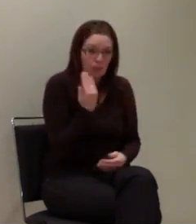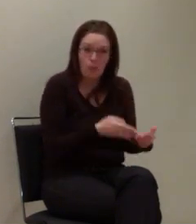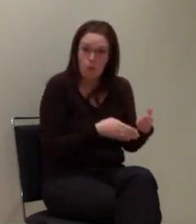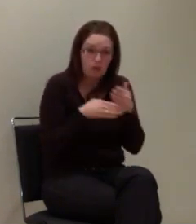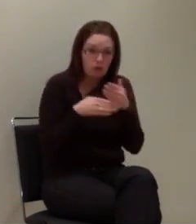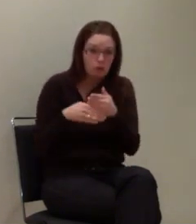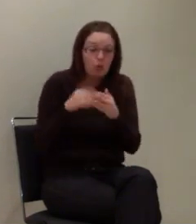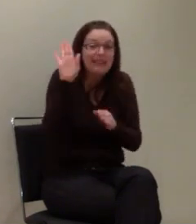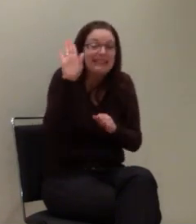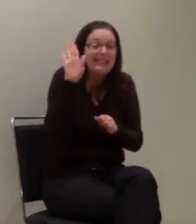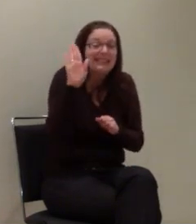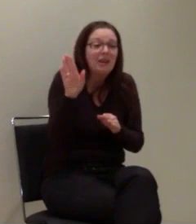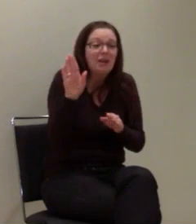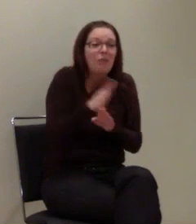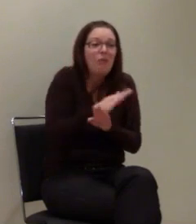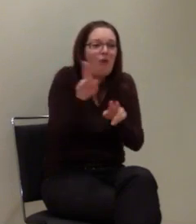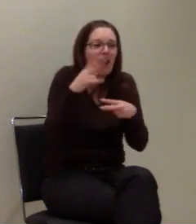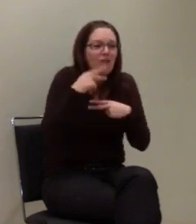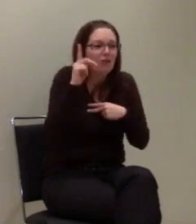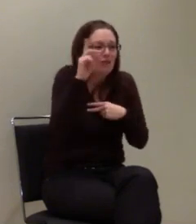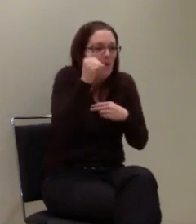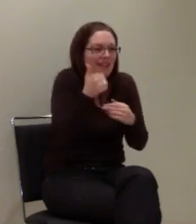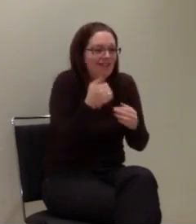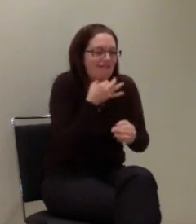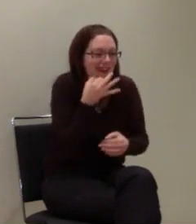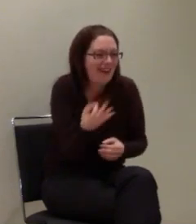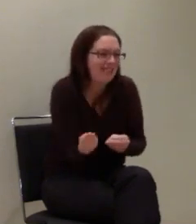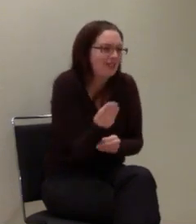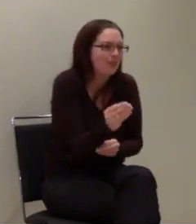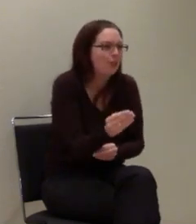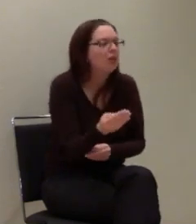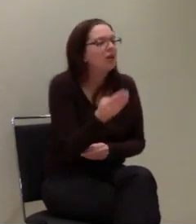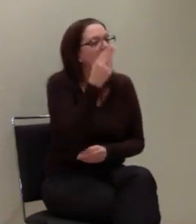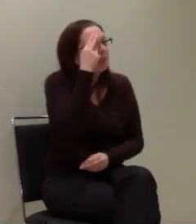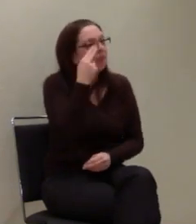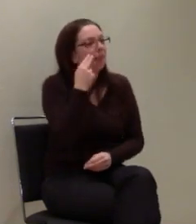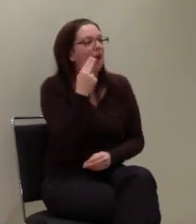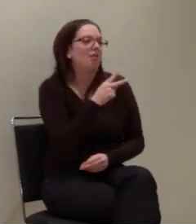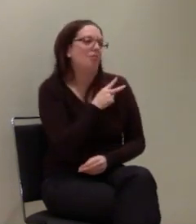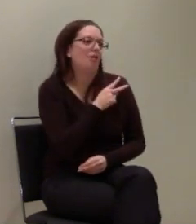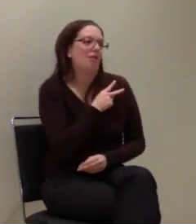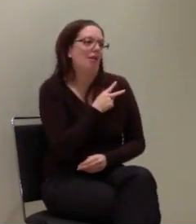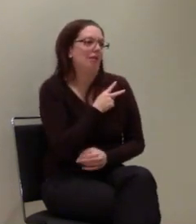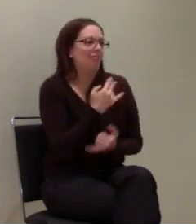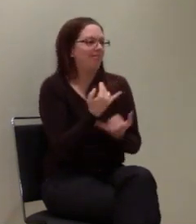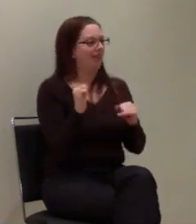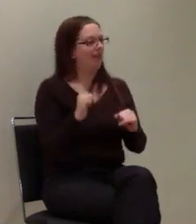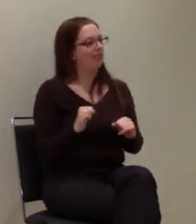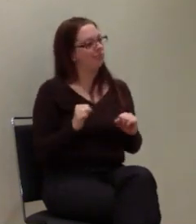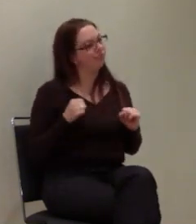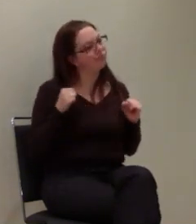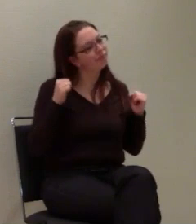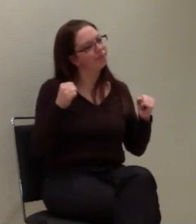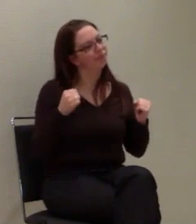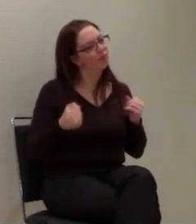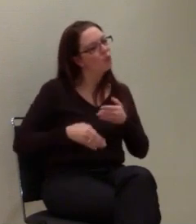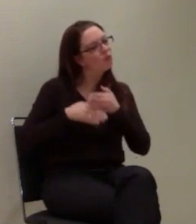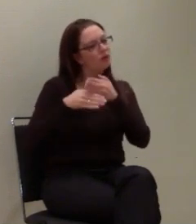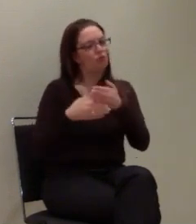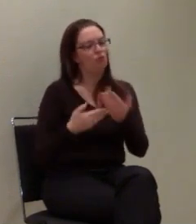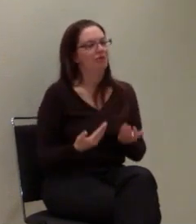letzte Frage, bevor Sie jetzt antworten. Was kann die Piratenpartei konkret tun, um vielleicht hier